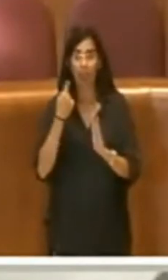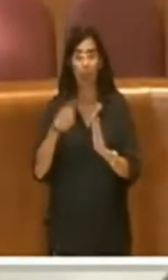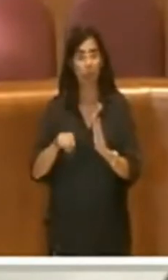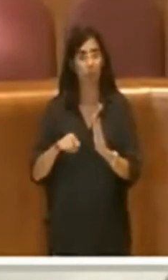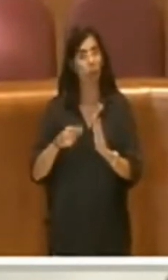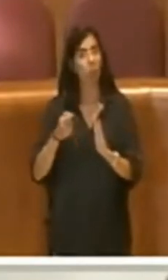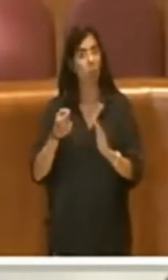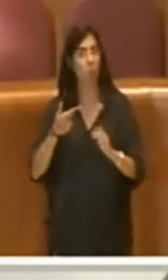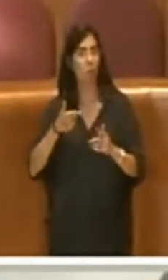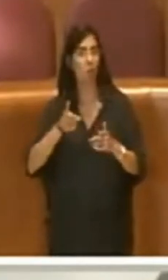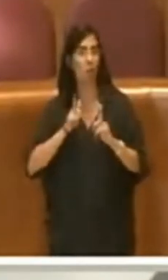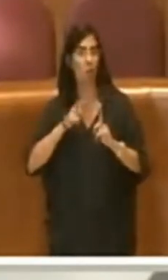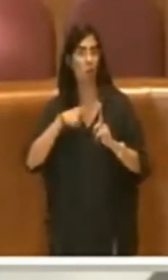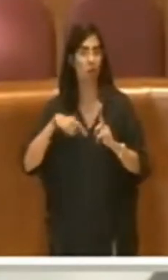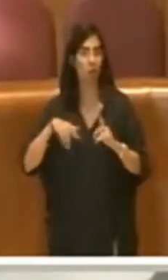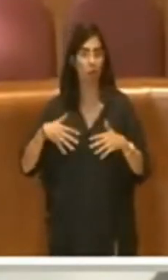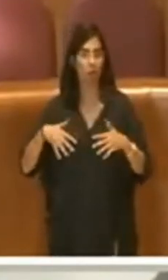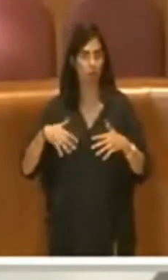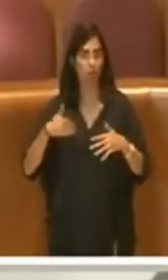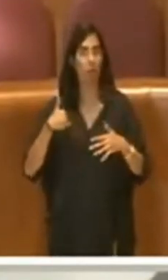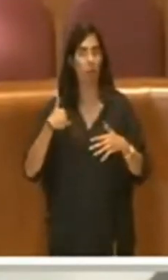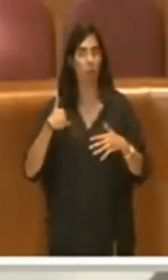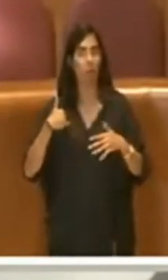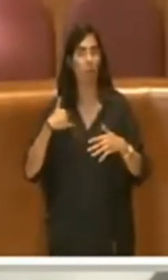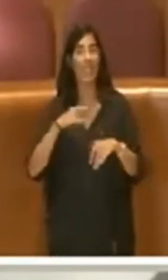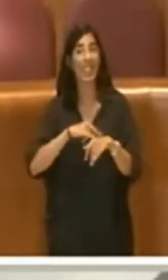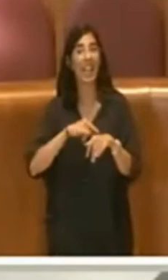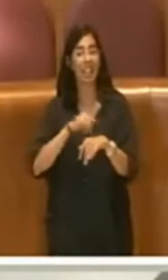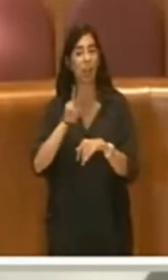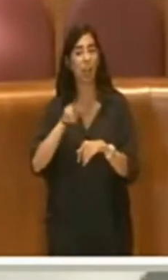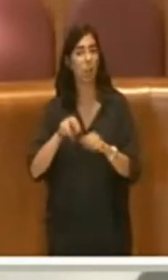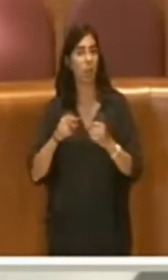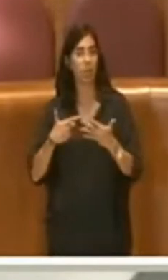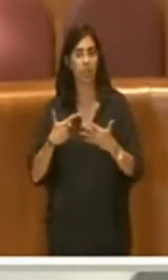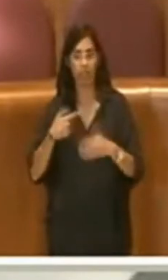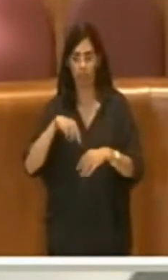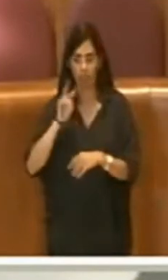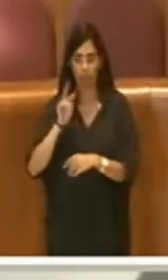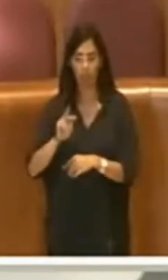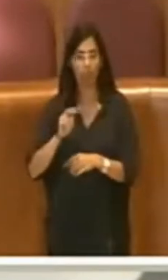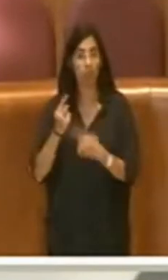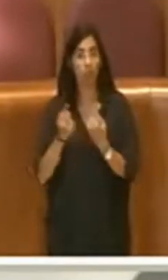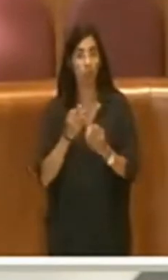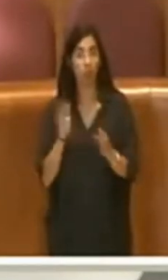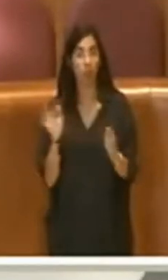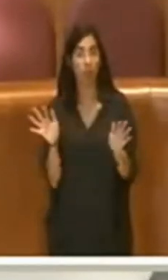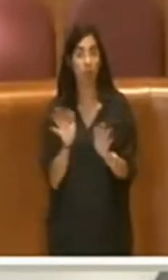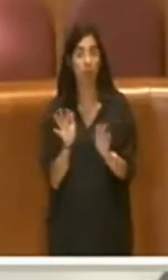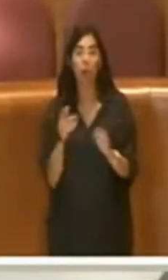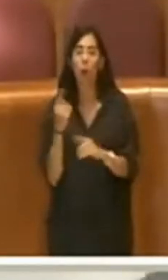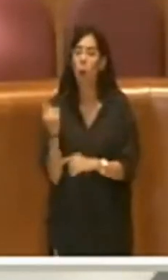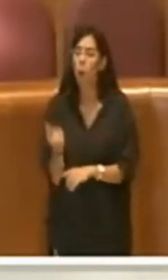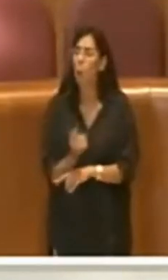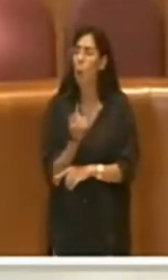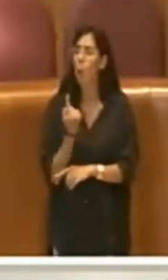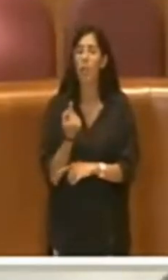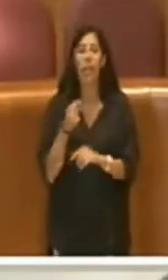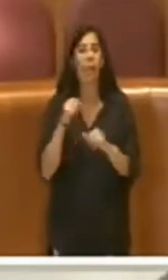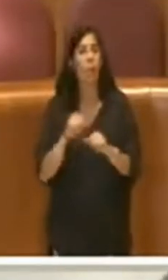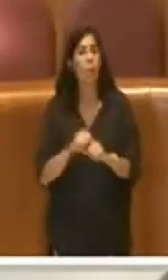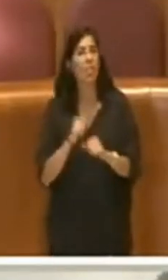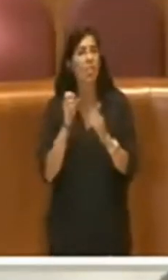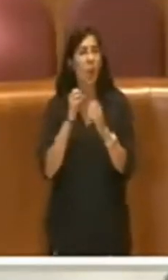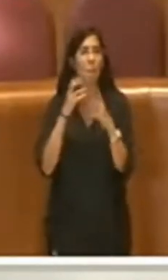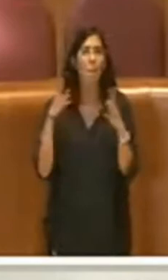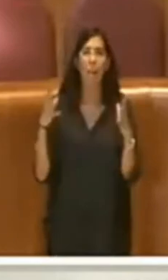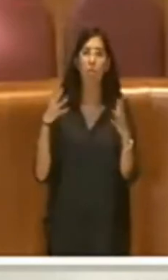tremare i polsi a settembre del 2017, ma era l'unica cosa che si poteva fare, che potevamo fare,